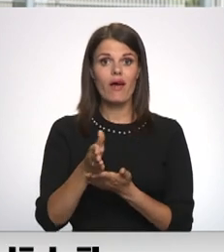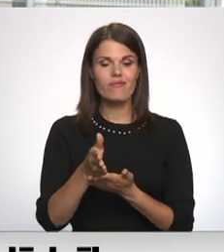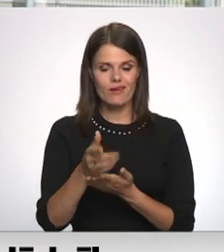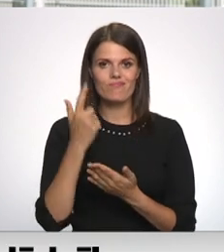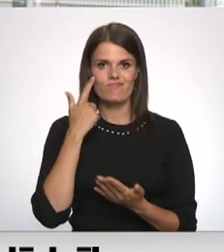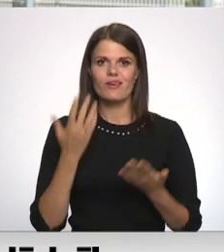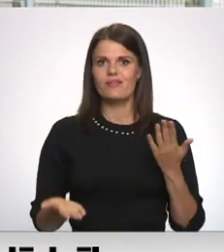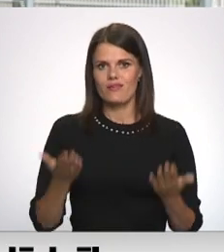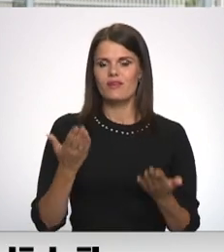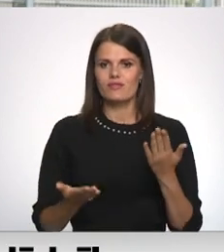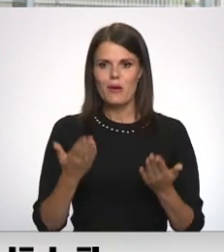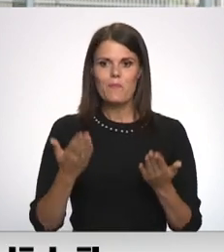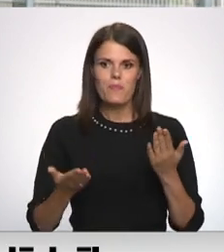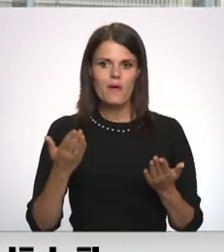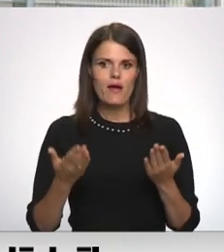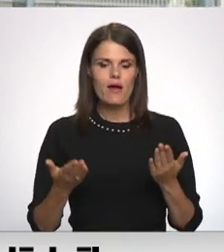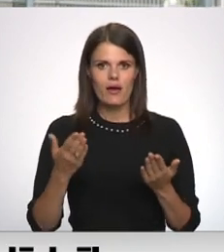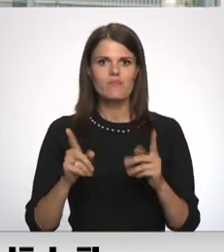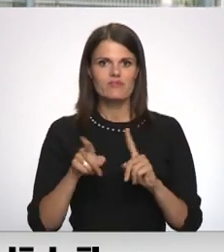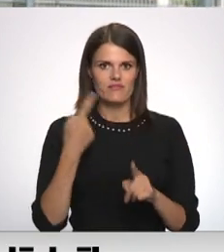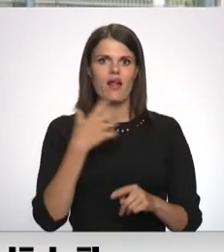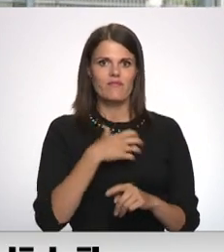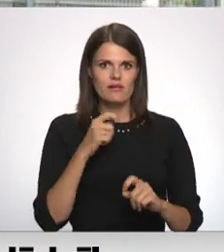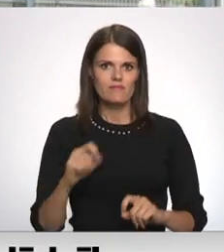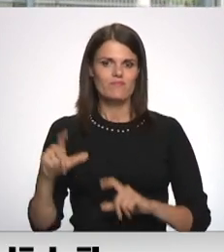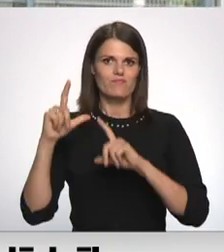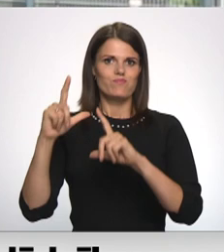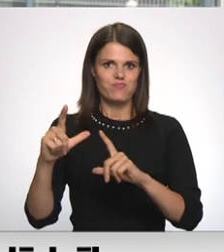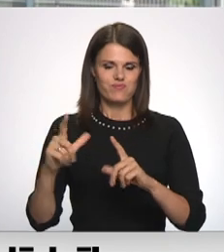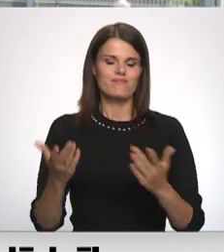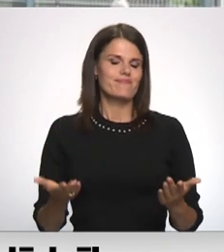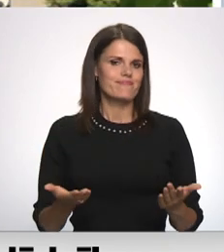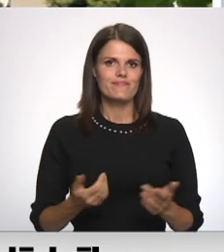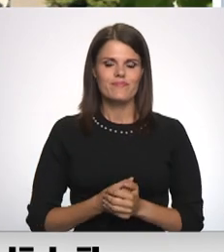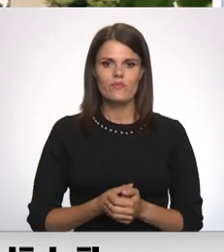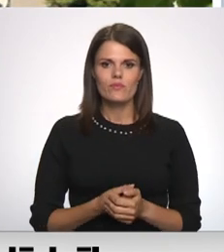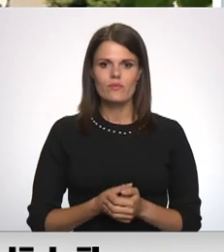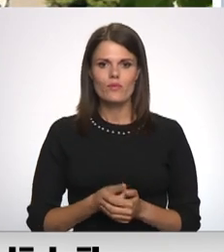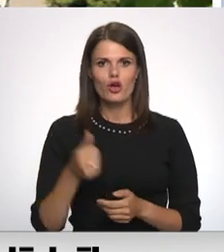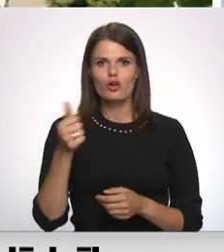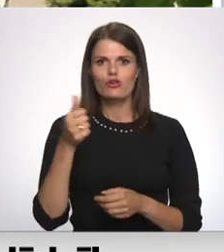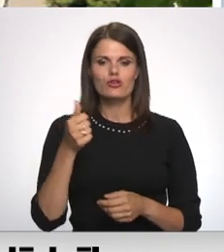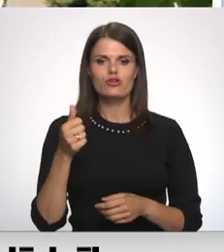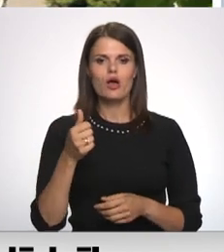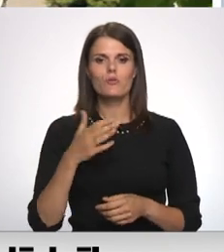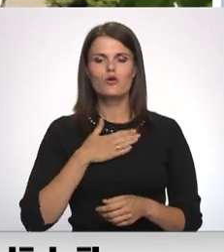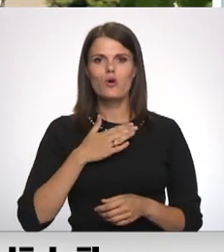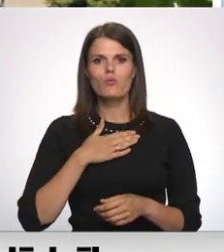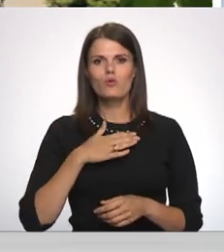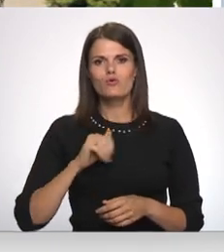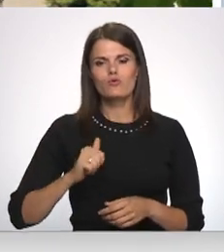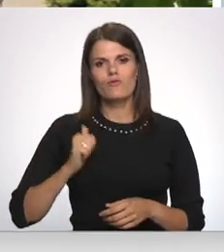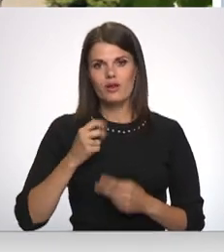iespējams to nāksies darīt vai tas būs jādarījā? Itseviši mūsu kapitāls sabiedrības pēc